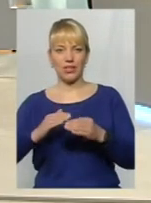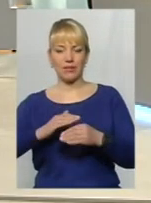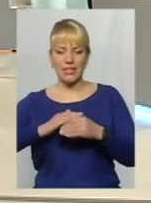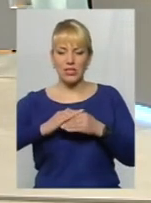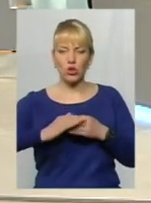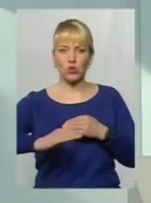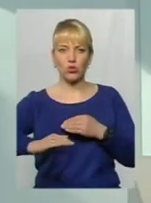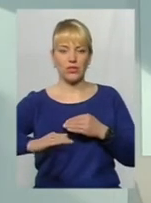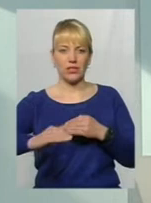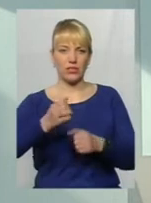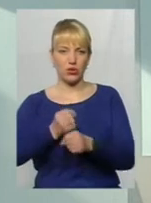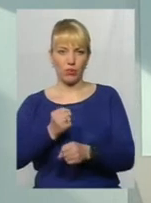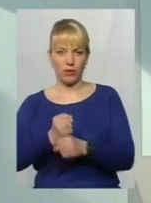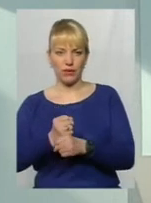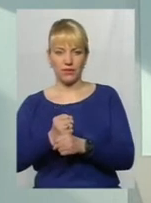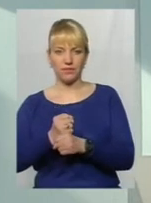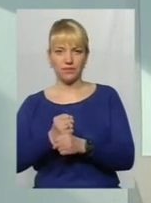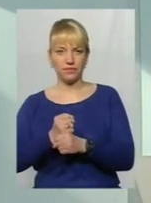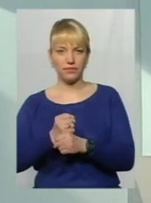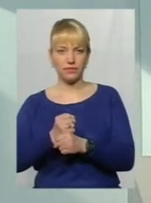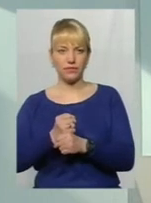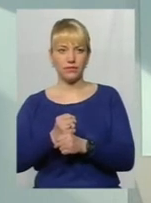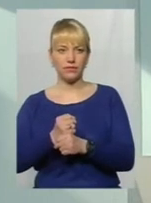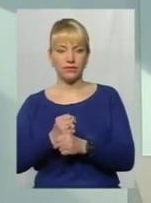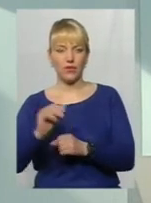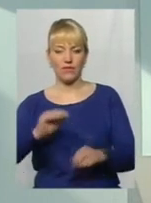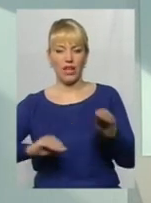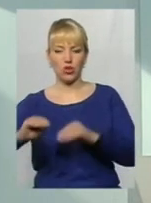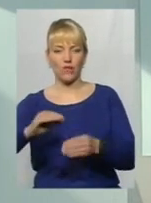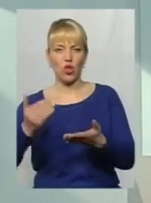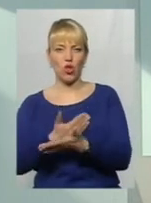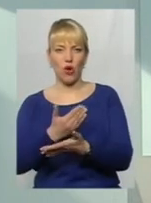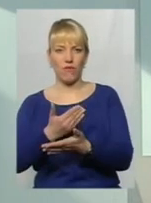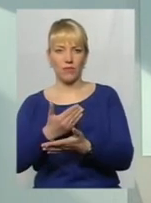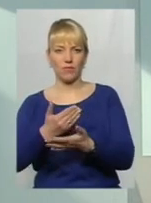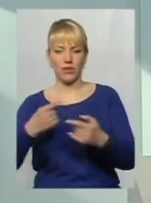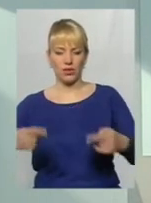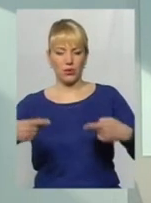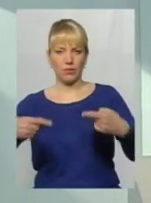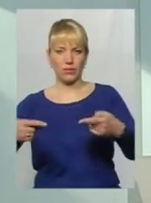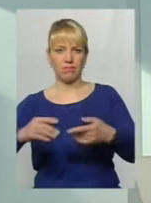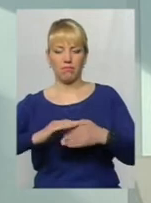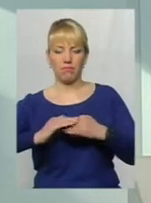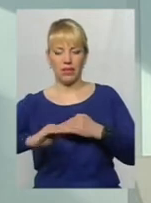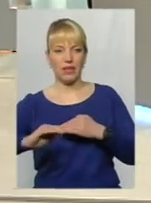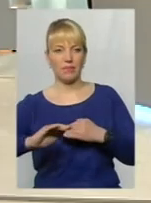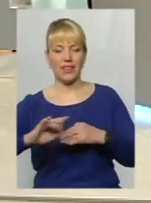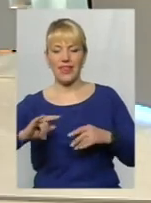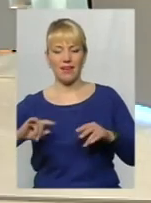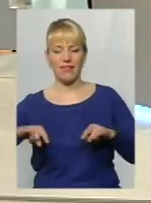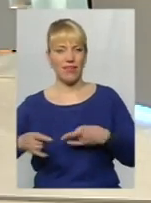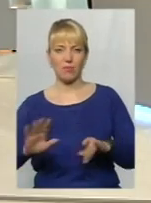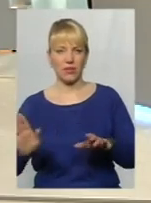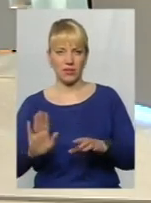зробити влаштування новим асфальтобетонним. Суцільно. Не йти по ямках, а